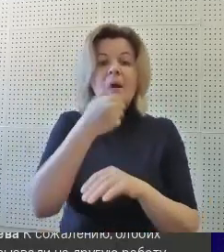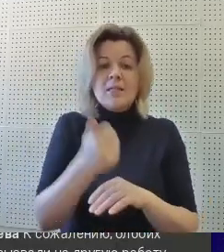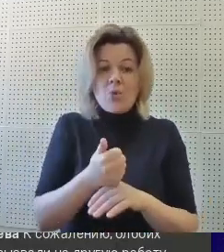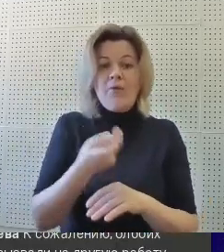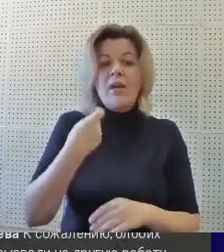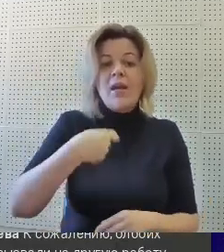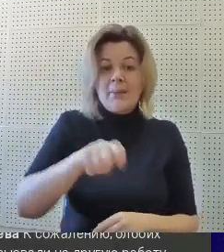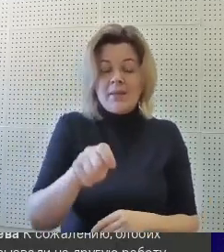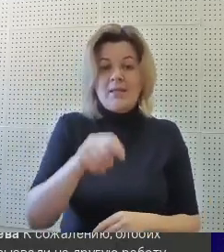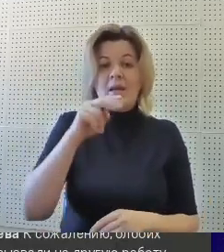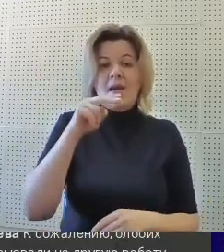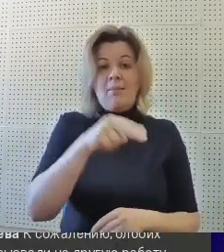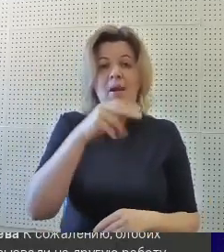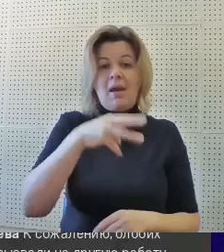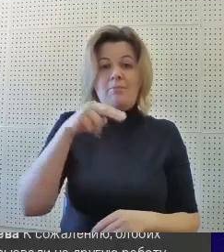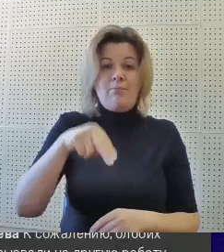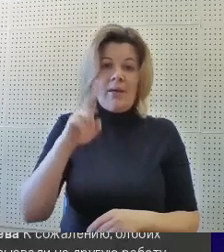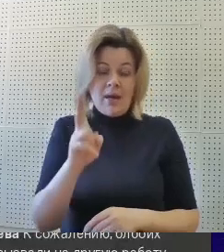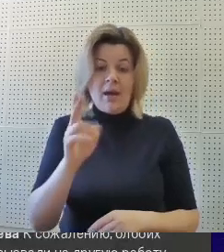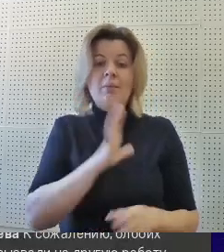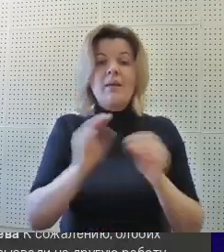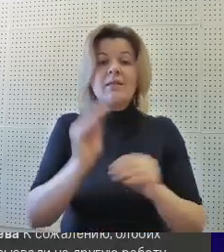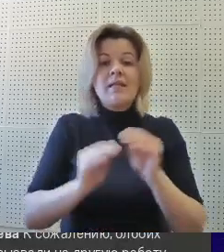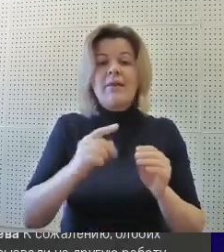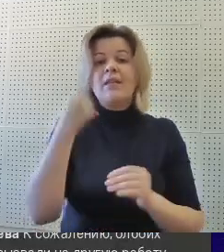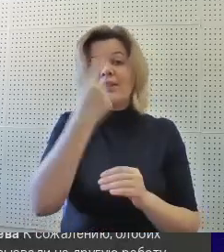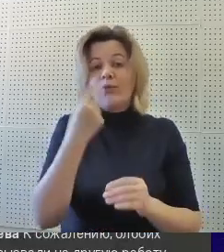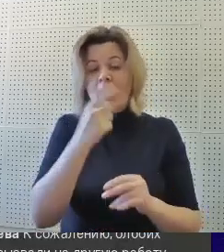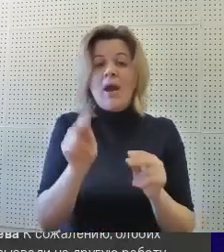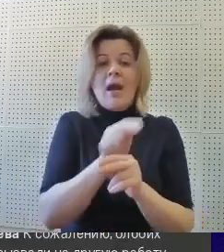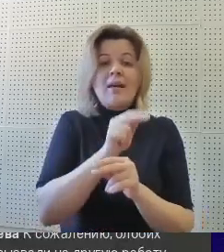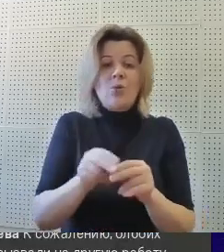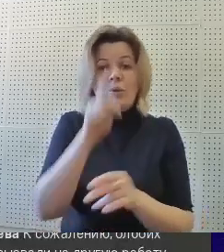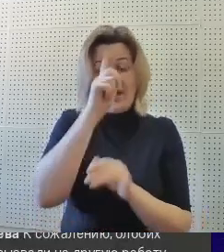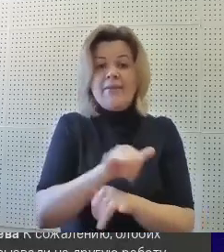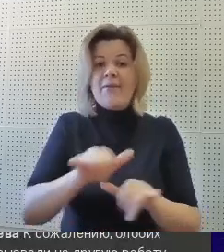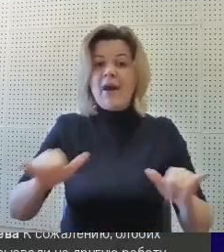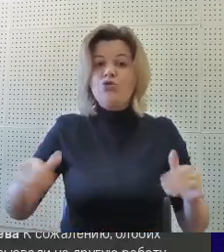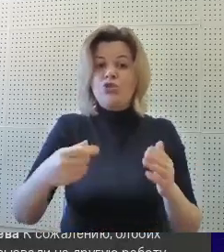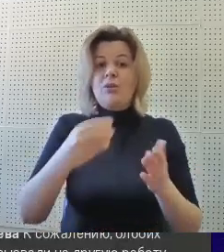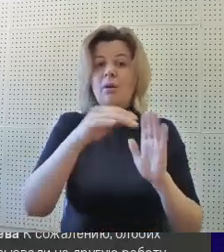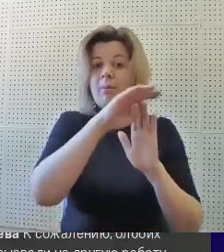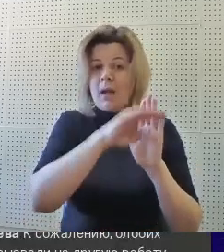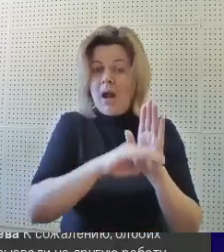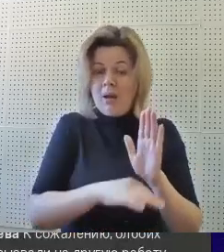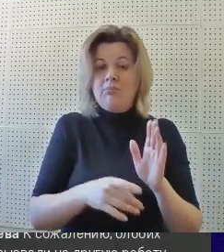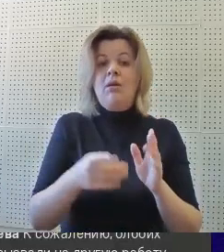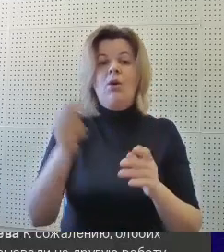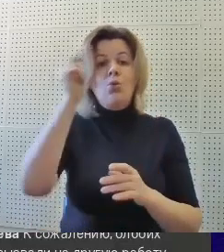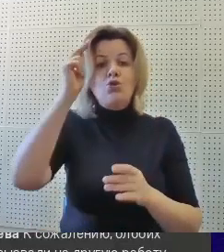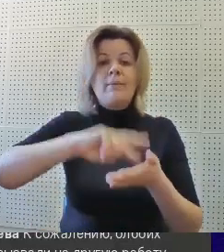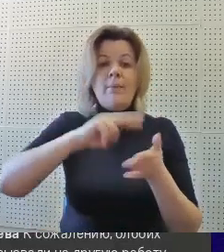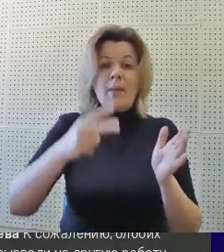На основе рекомендаций по МПК составлены индивидуальные коррекционно-развивающие программы, учебные